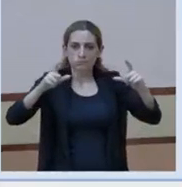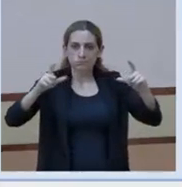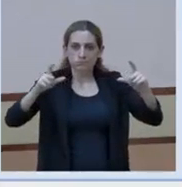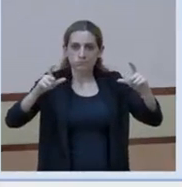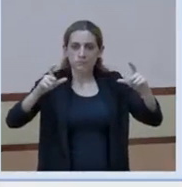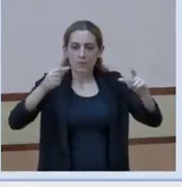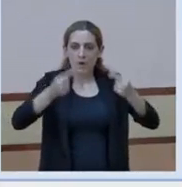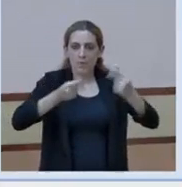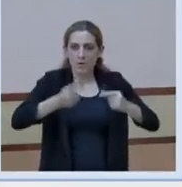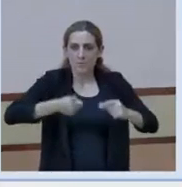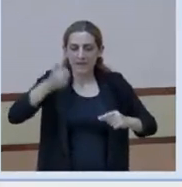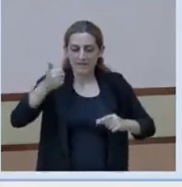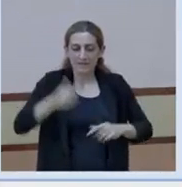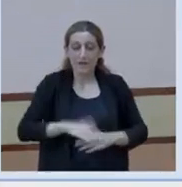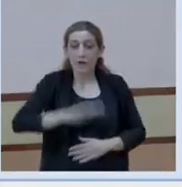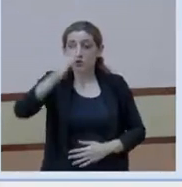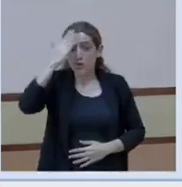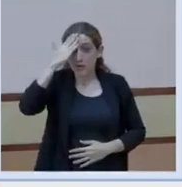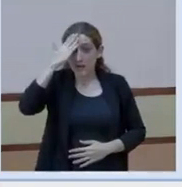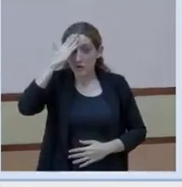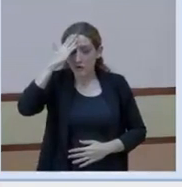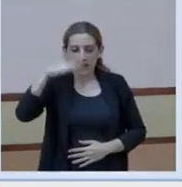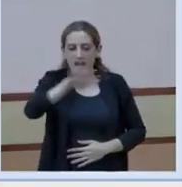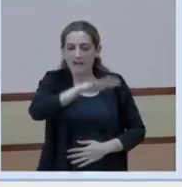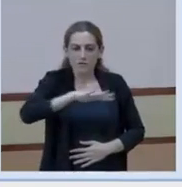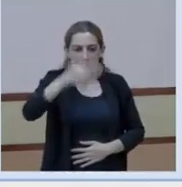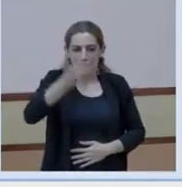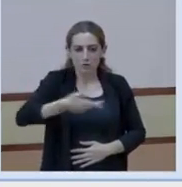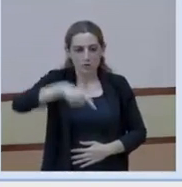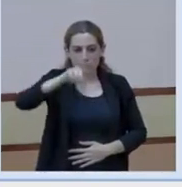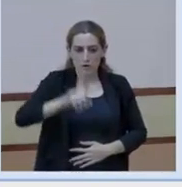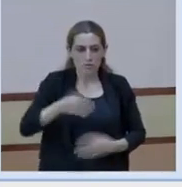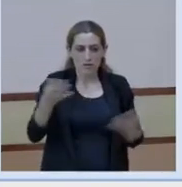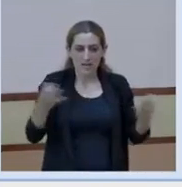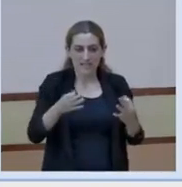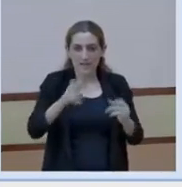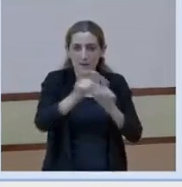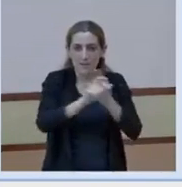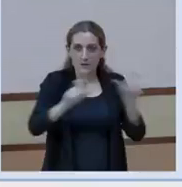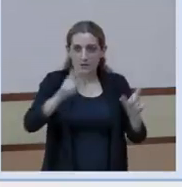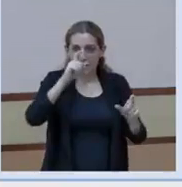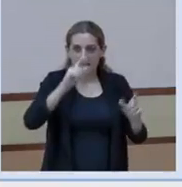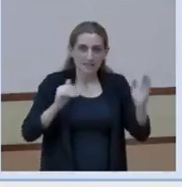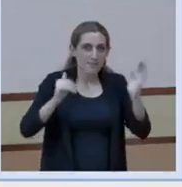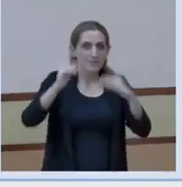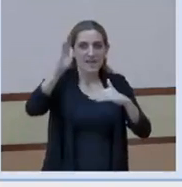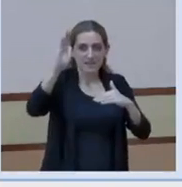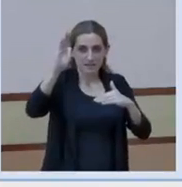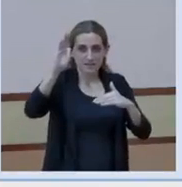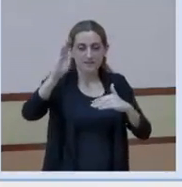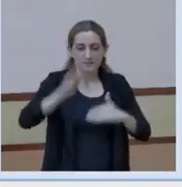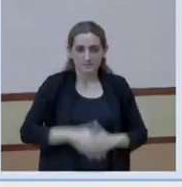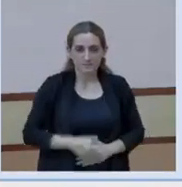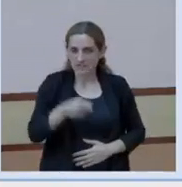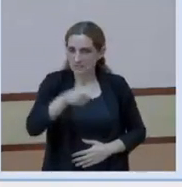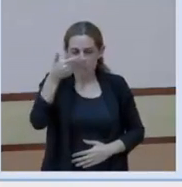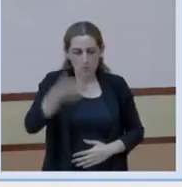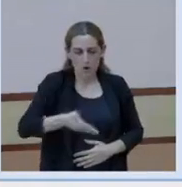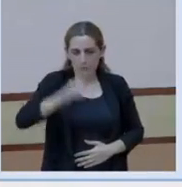més. I sobretot en les franges que ha d'ocupar-lo, sobretot en les persones d'edat més avançada. Això és molt important.